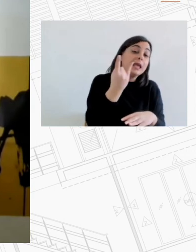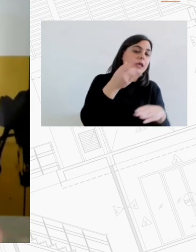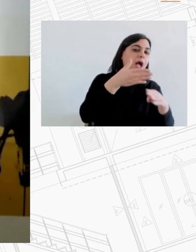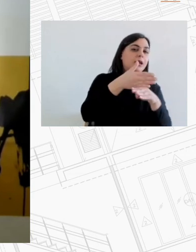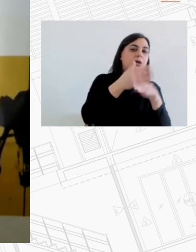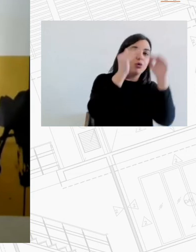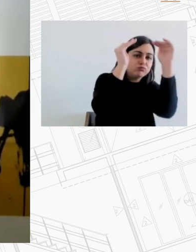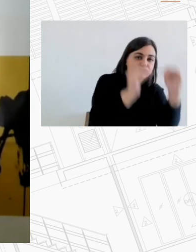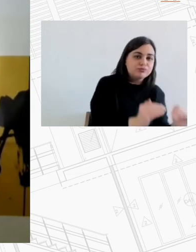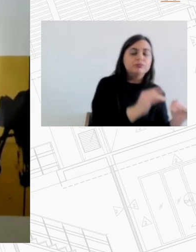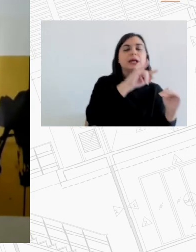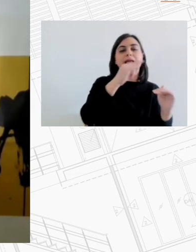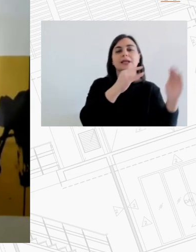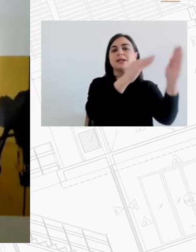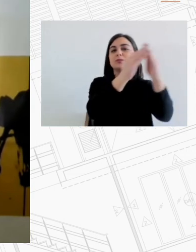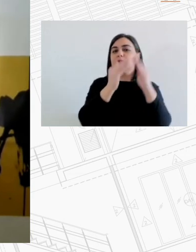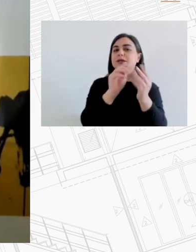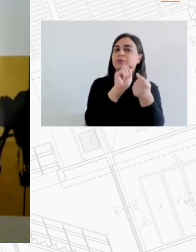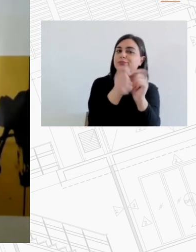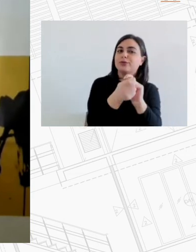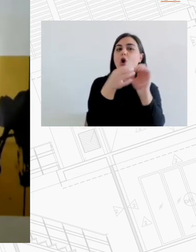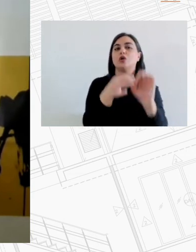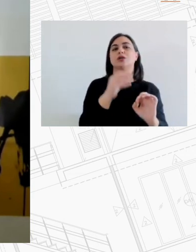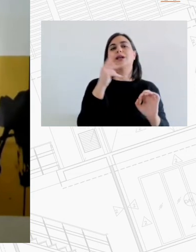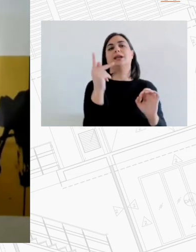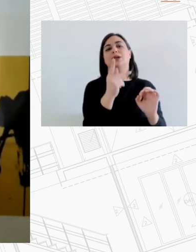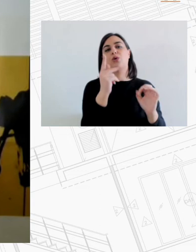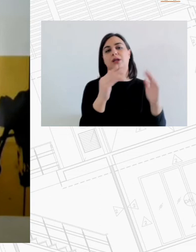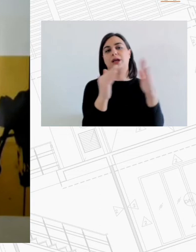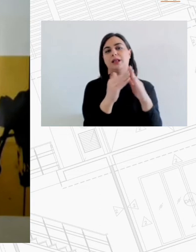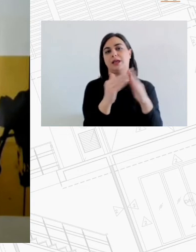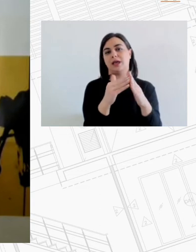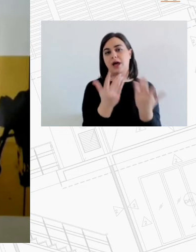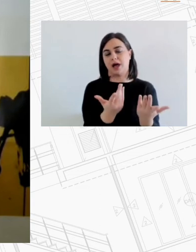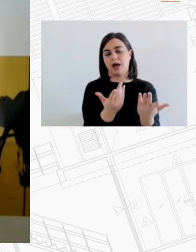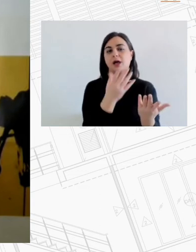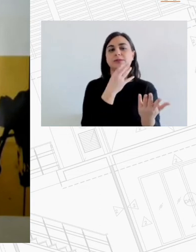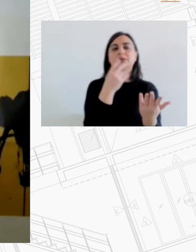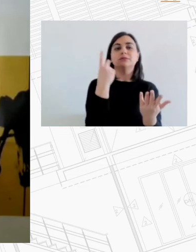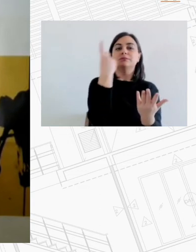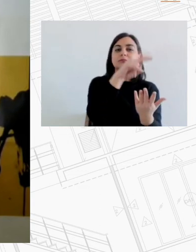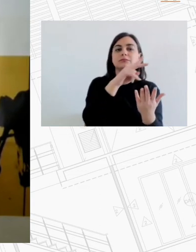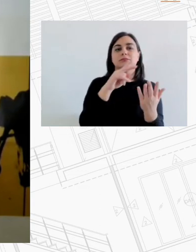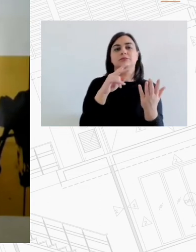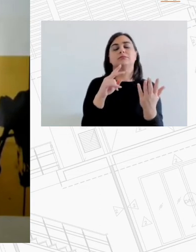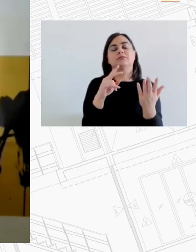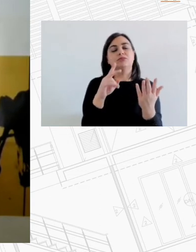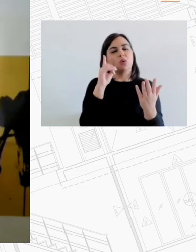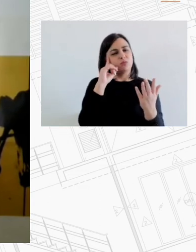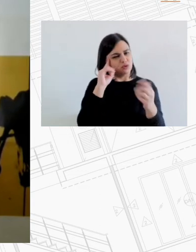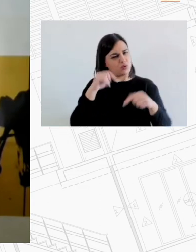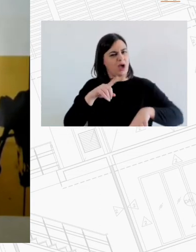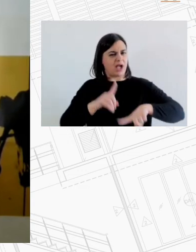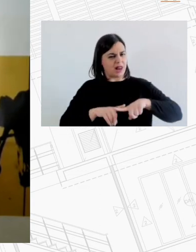τελική σκέψη είναι ότι ζητούν αλλαγή κατεύθυνσης αλλαγή του παραδείγματος και νομίζω σε αυτή τη φάση είμαστε και στην Ελλάδα μόλον ότι